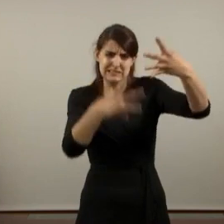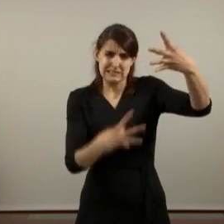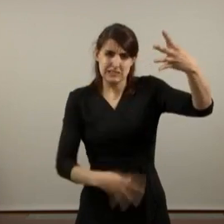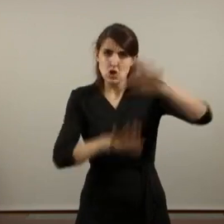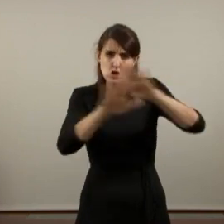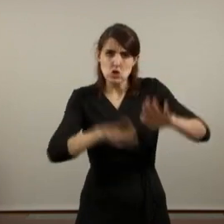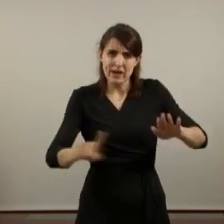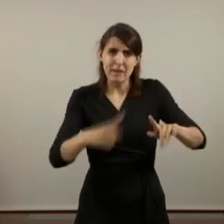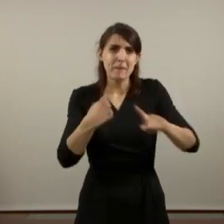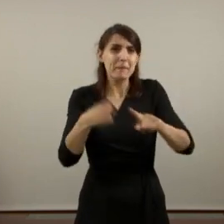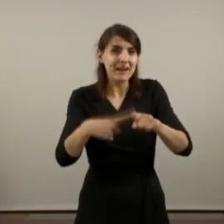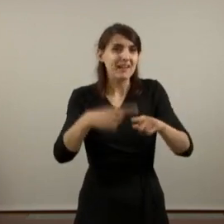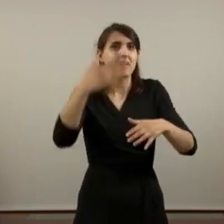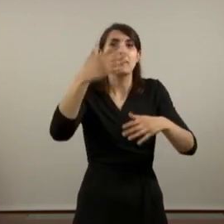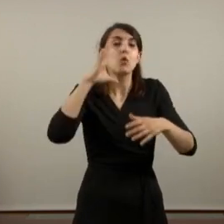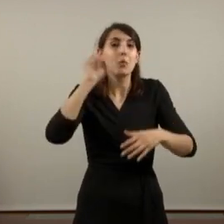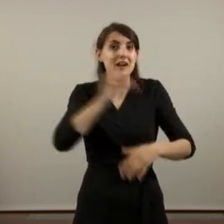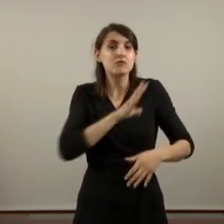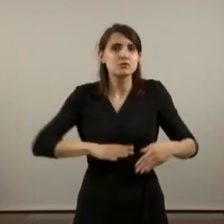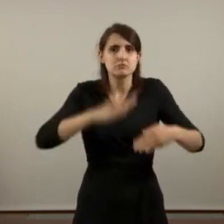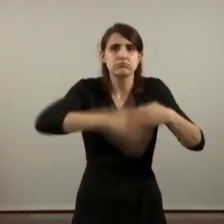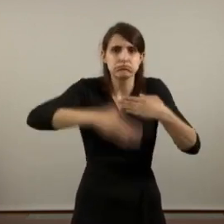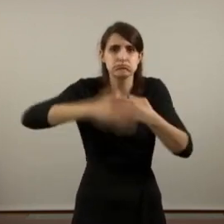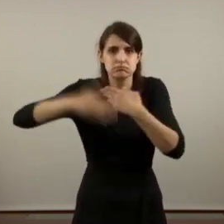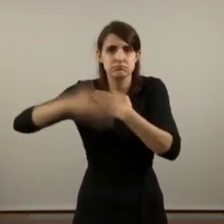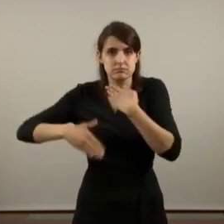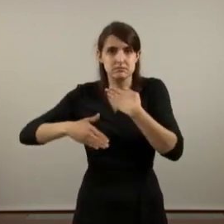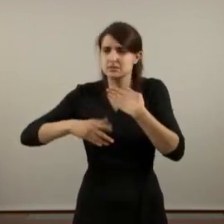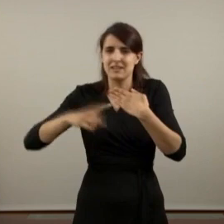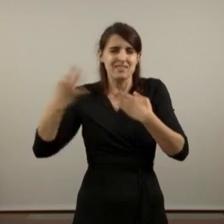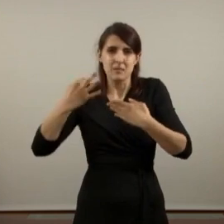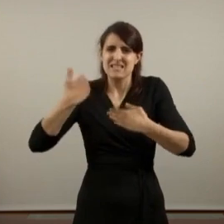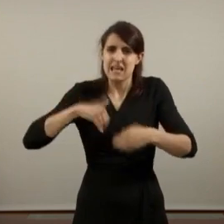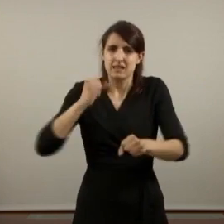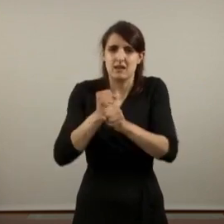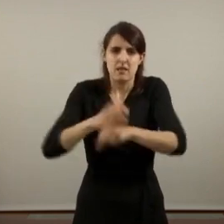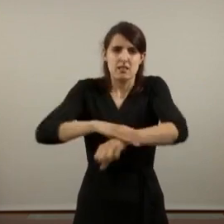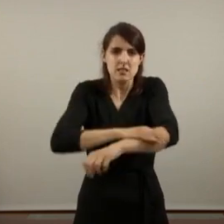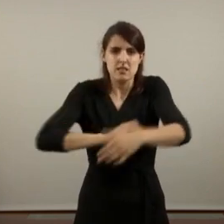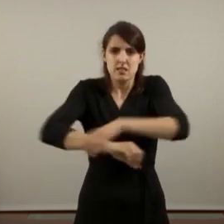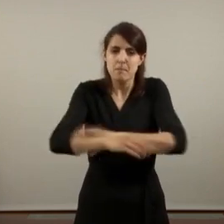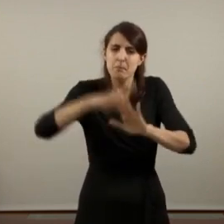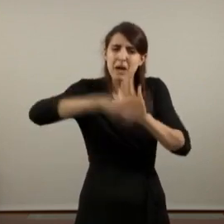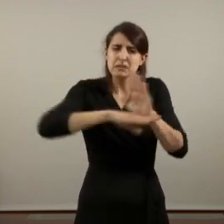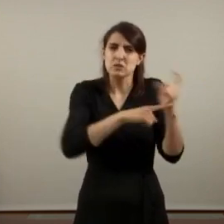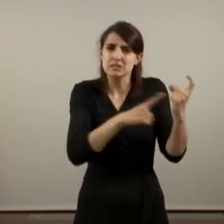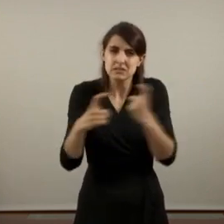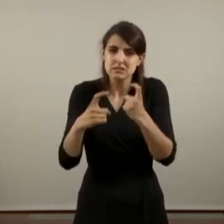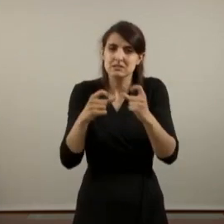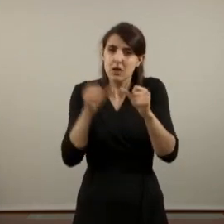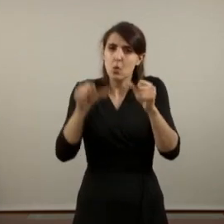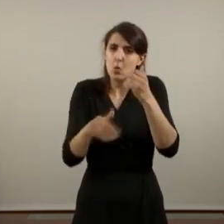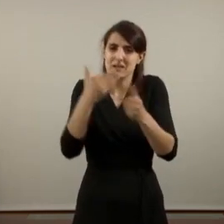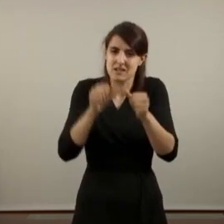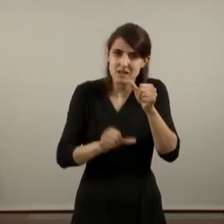limitacions d'aquest govern en funcions i que ens posem ja a treballar per desplegar les mesures necessàries en un nou cicle amb